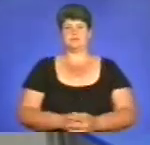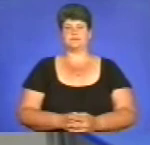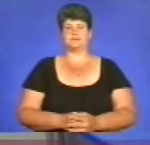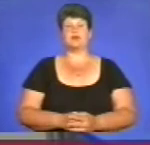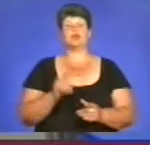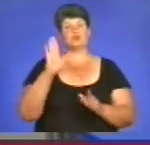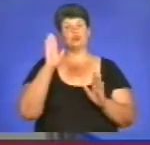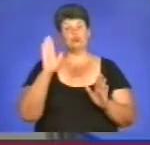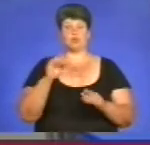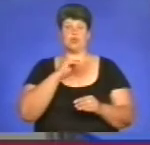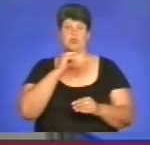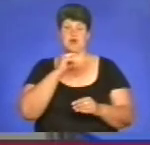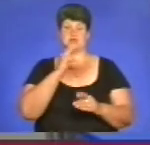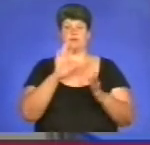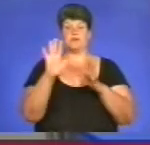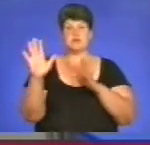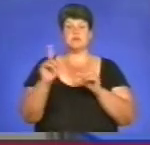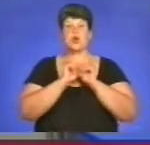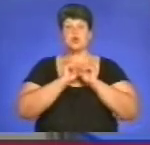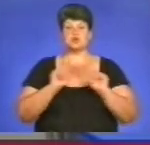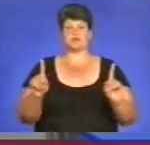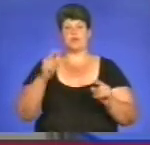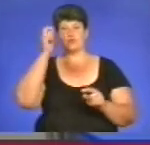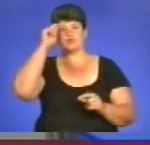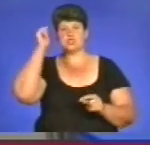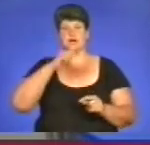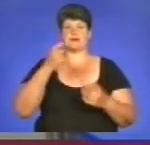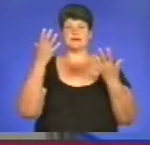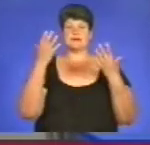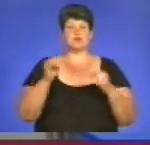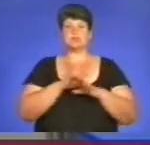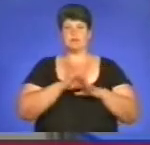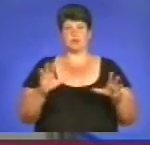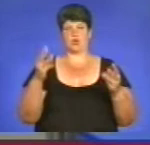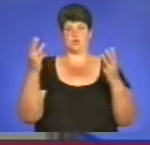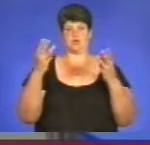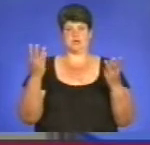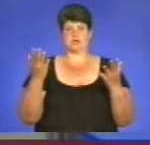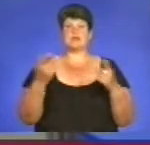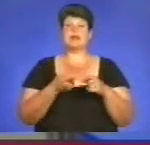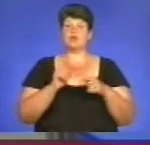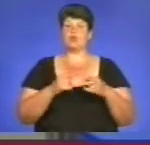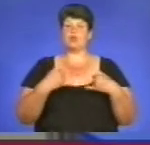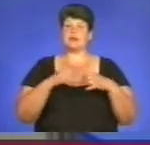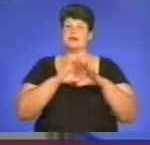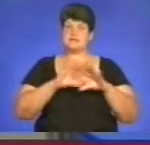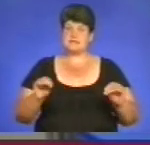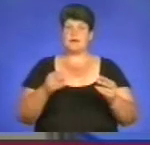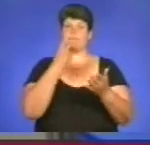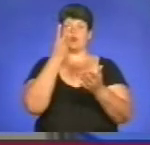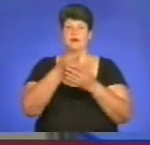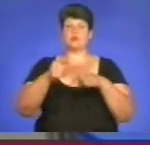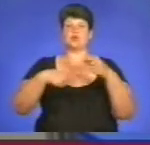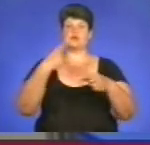Тож будьте обережними у лісі, особливо у спекотні дні, щоб не спричинити пожежі. А на цьому в мене все. Побачимось у